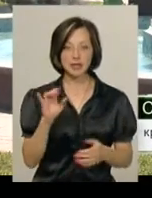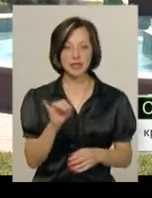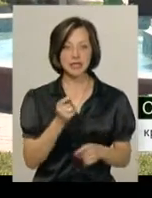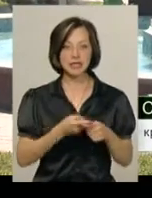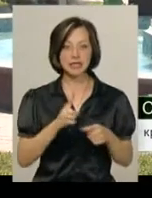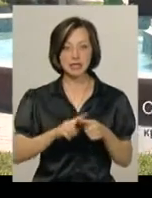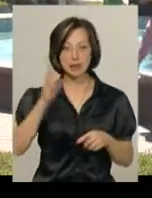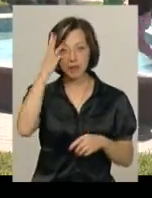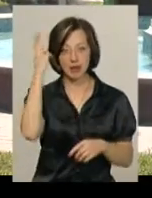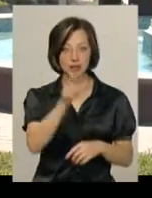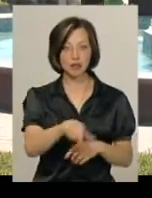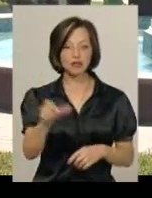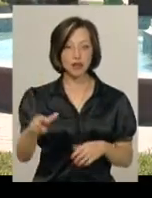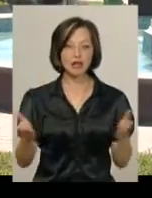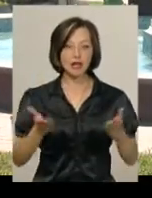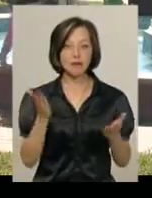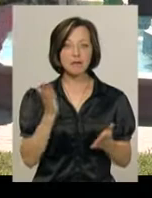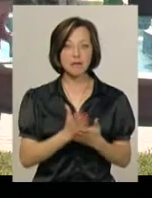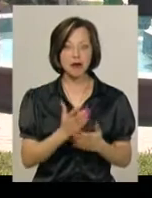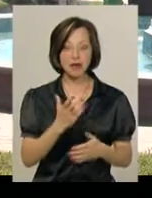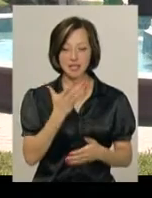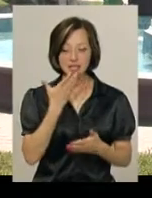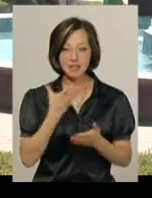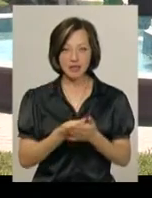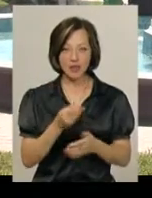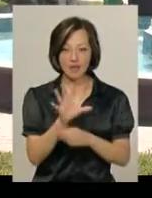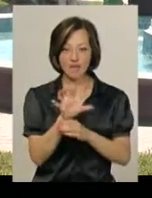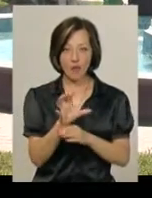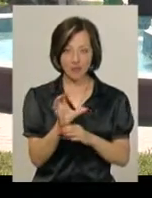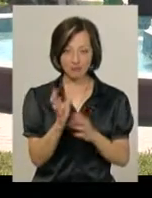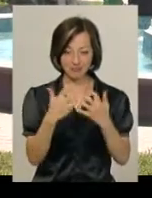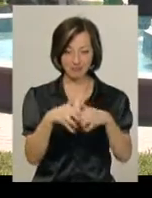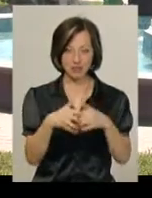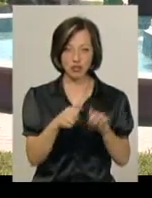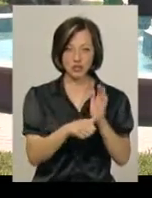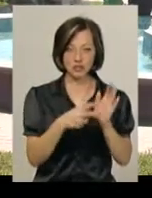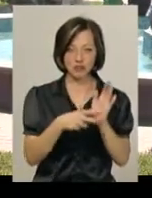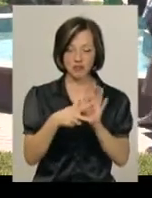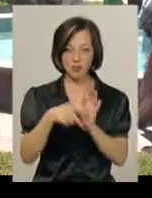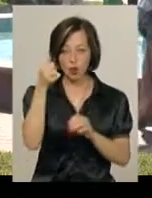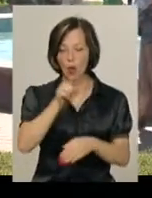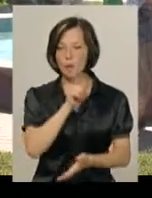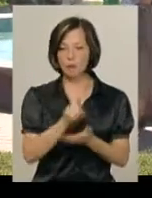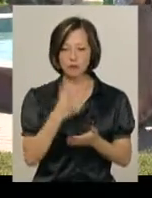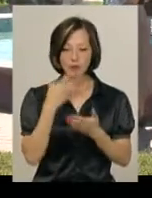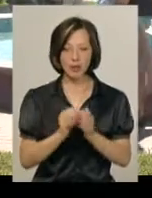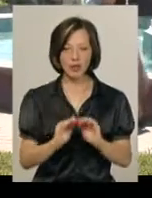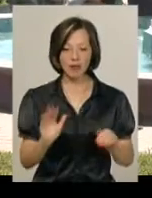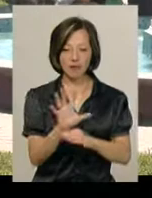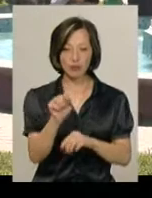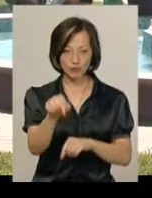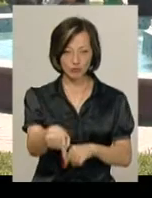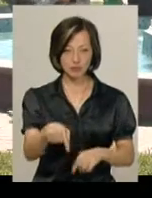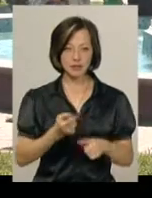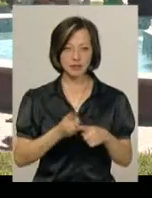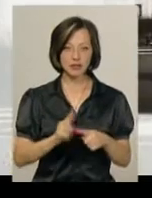от всі хмельничани, які мали свій фотоапарат в 60-х, 70-х, 80-х роках, обов'язково своїх дітей фотографували